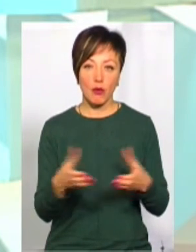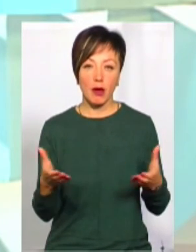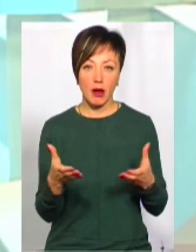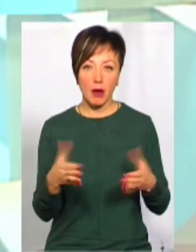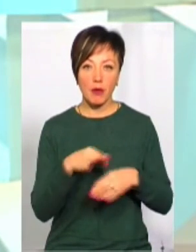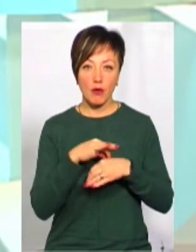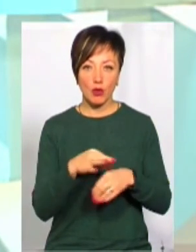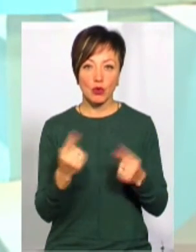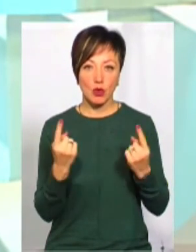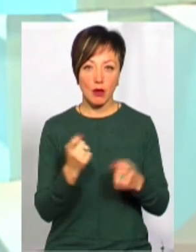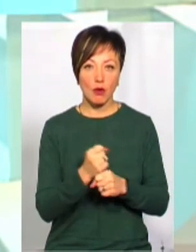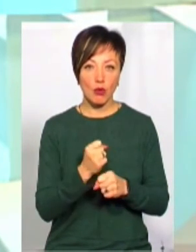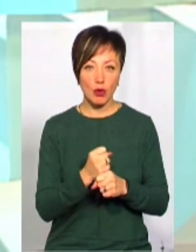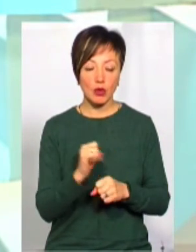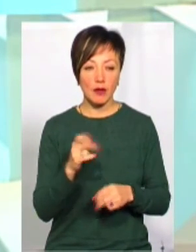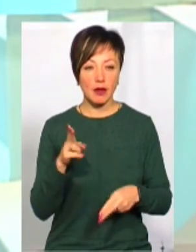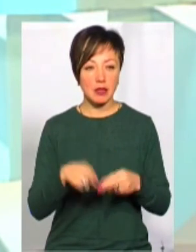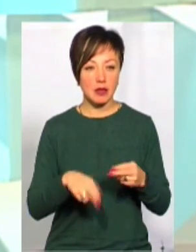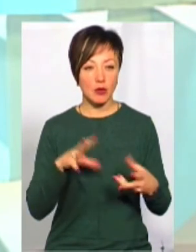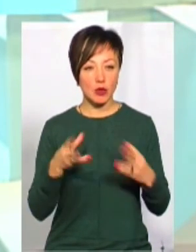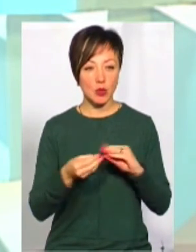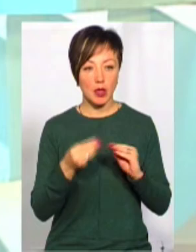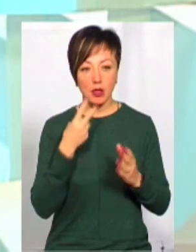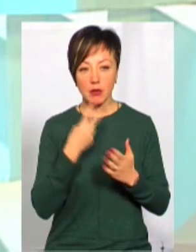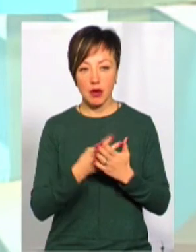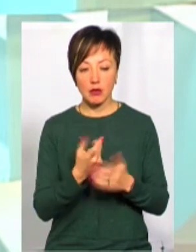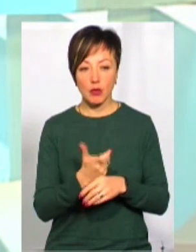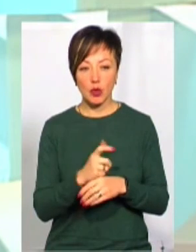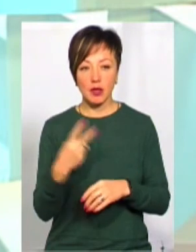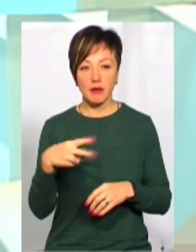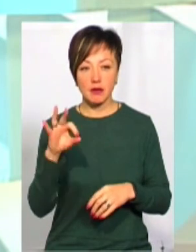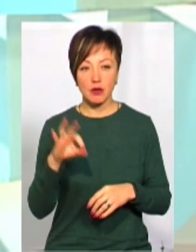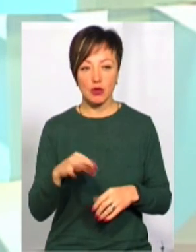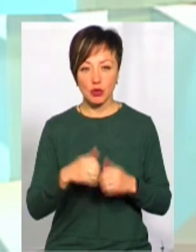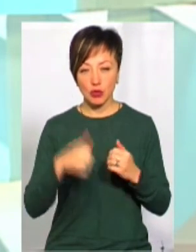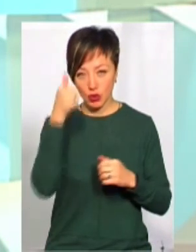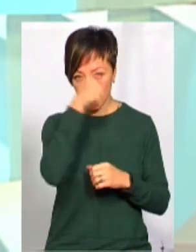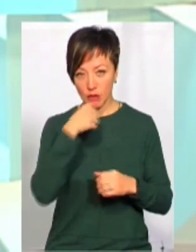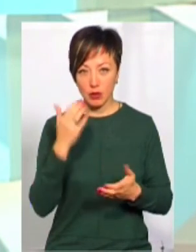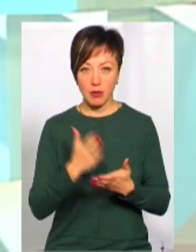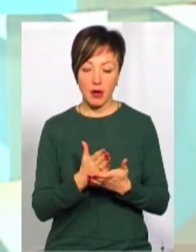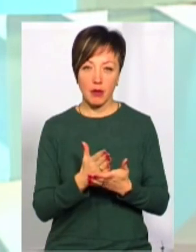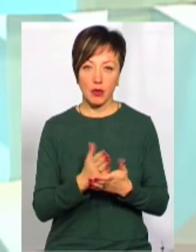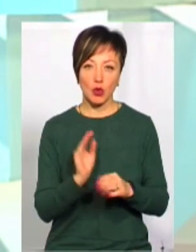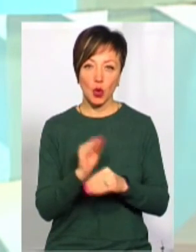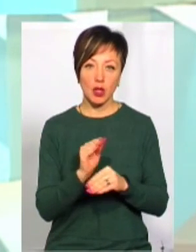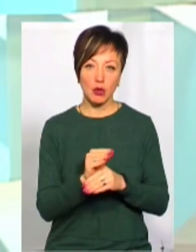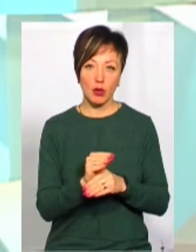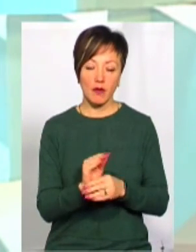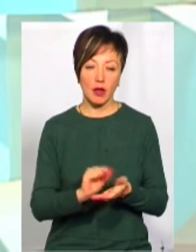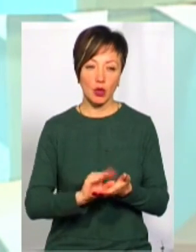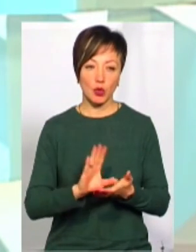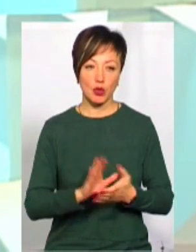яка проводить суттєву роботу. І в кінцевому ми бачимо, що понад 20% щорічно ми маємо додаткові